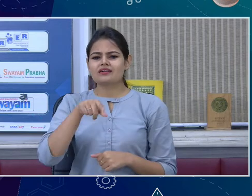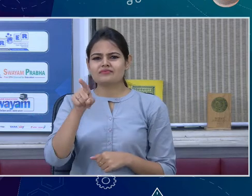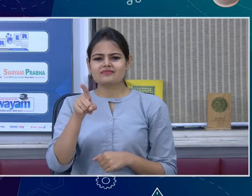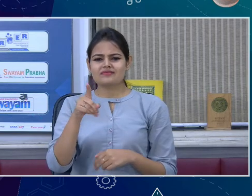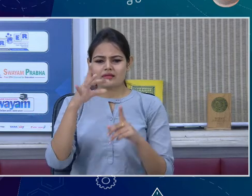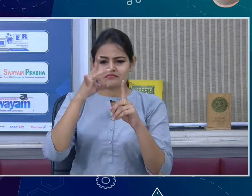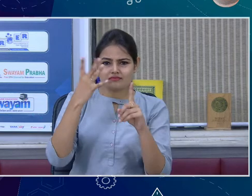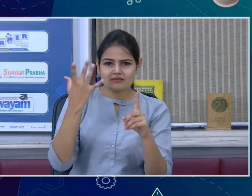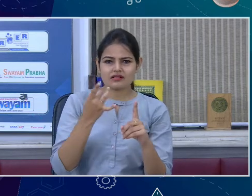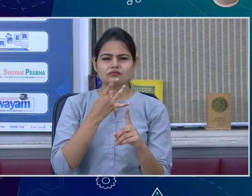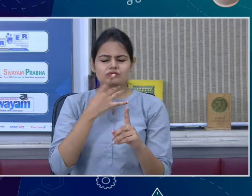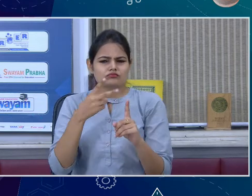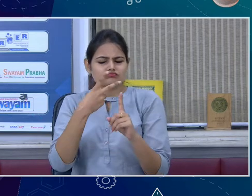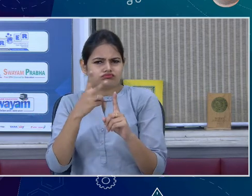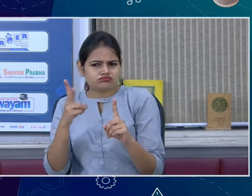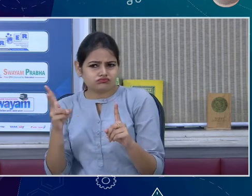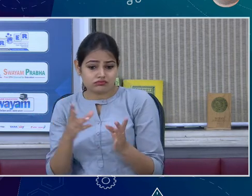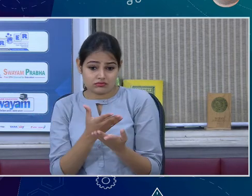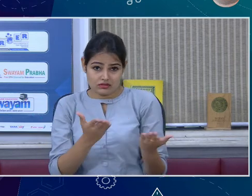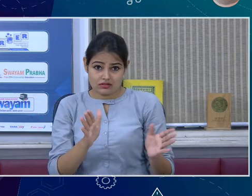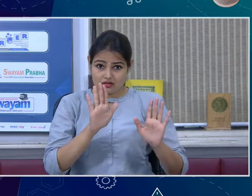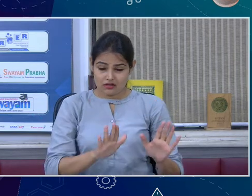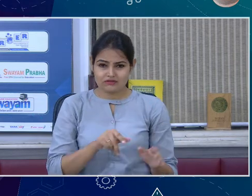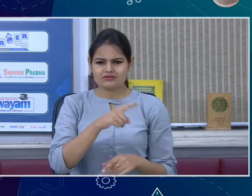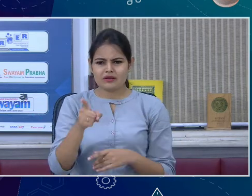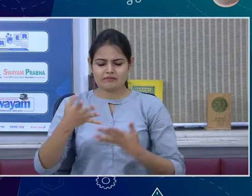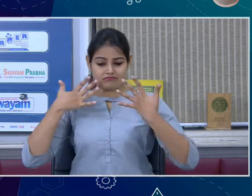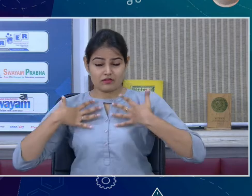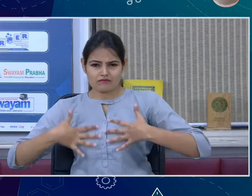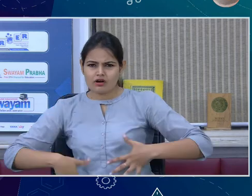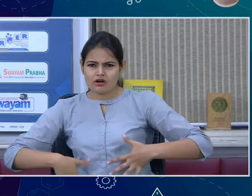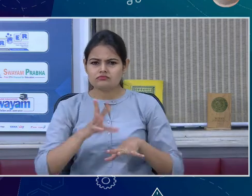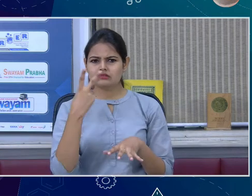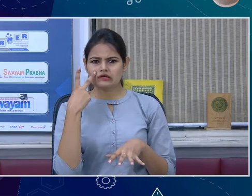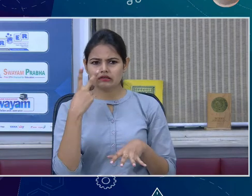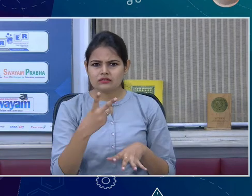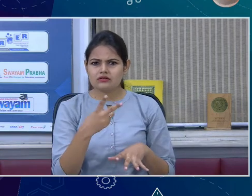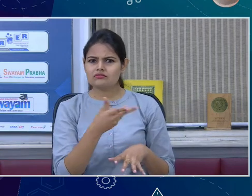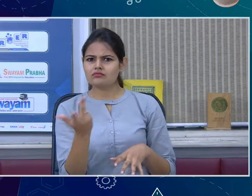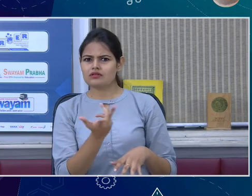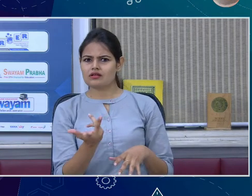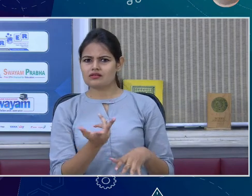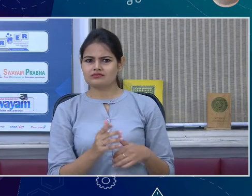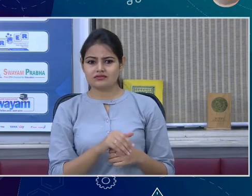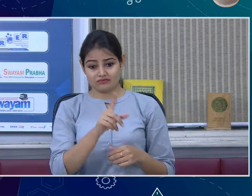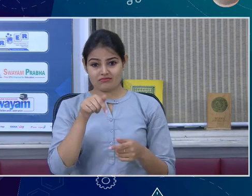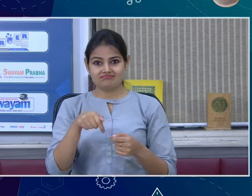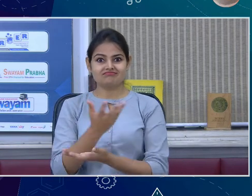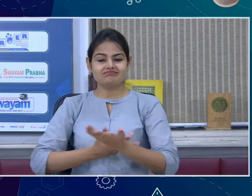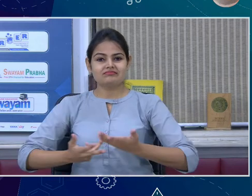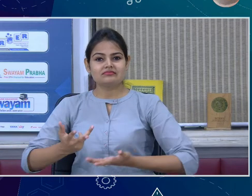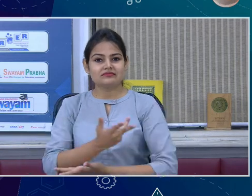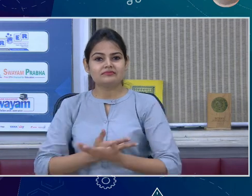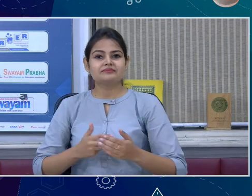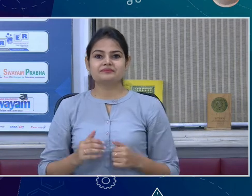we are learning about properties, physical properties of non-metals we are user of metals, means in day time we